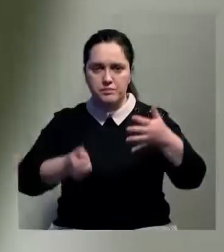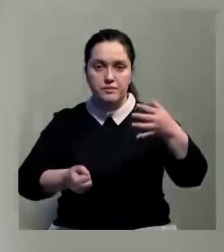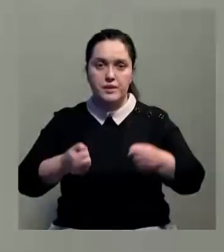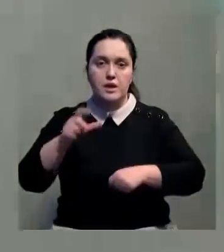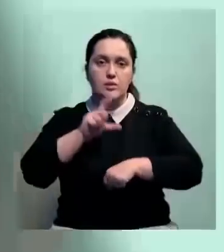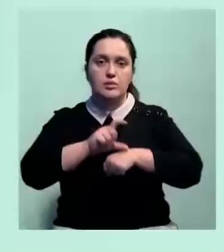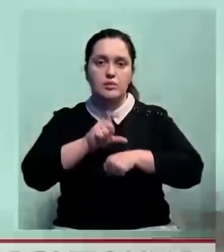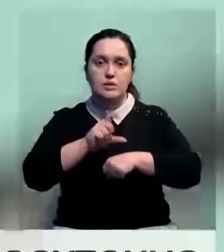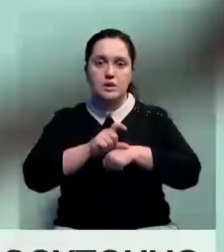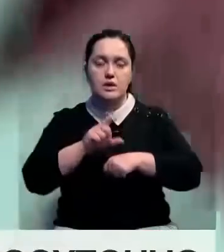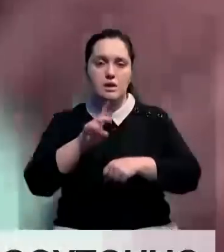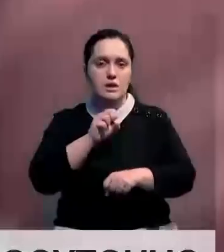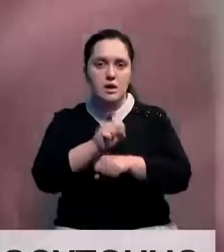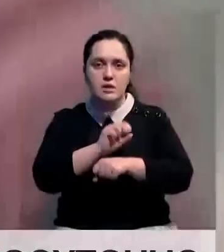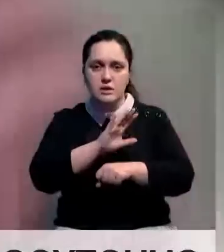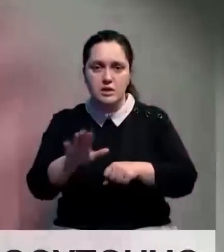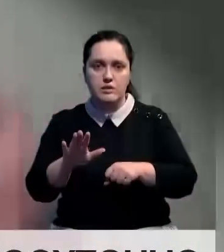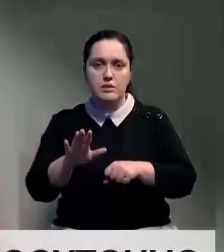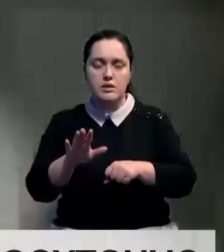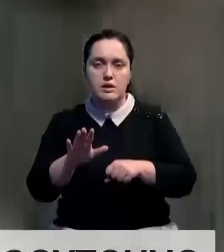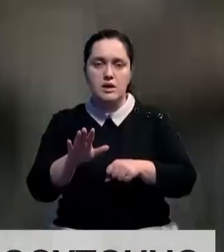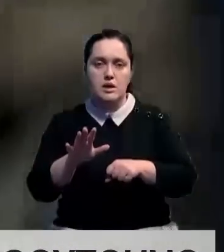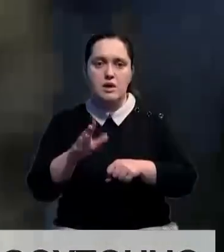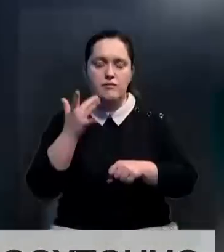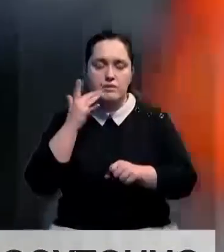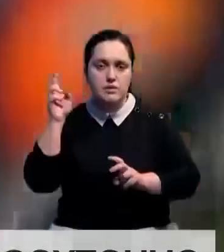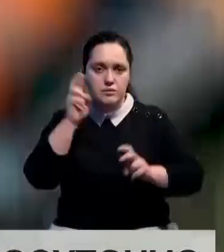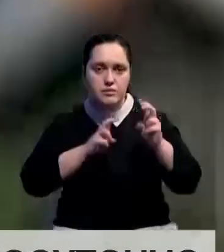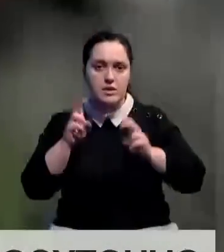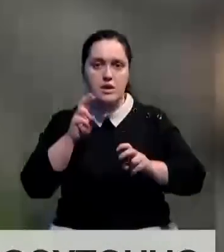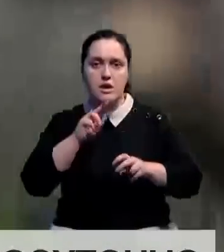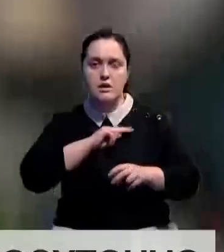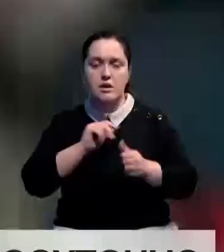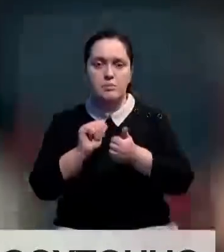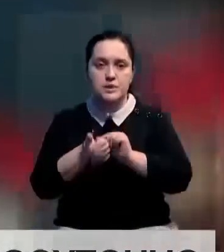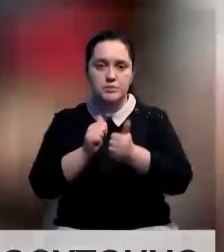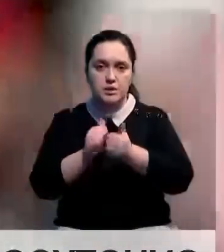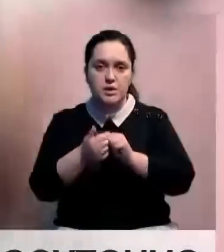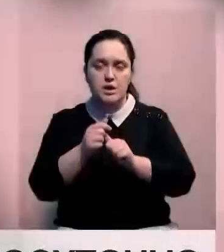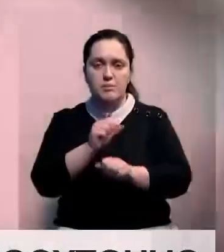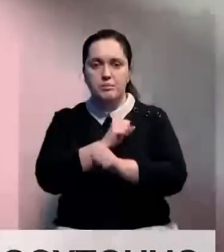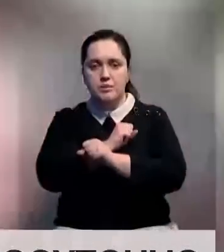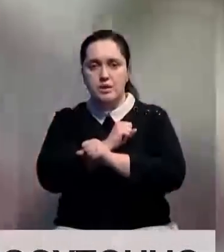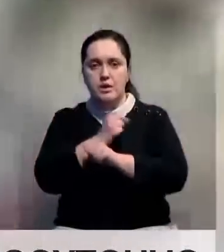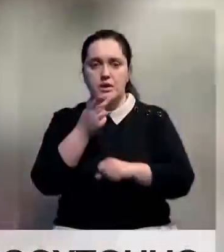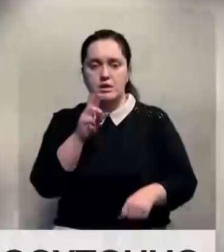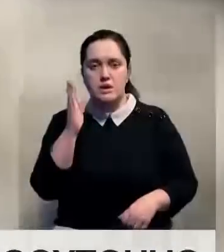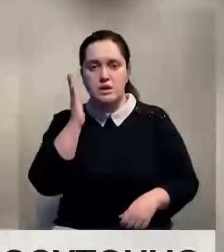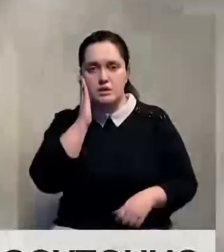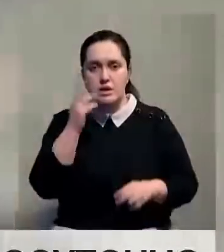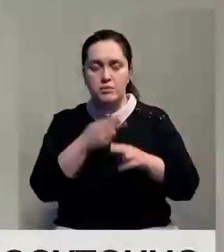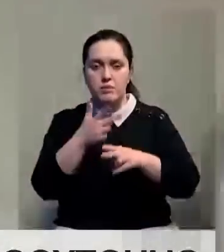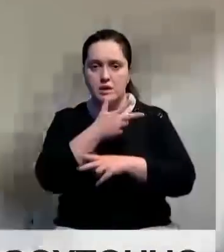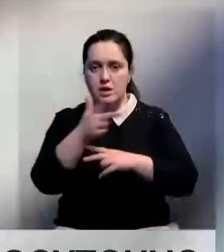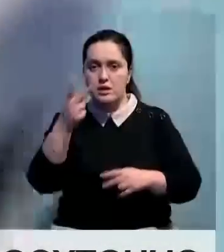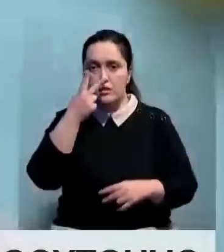завалы в Турции. И не останавливают поиск людей ни на минуту. Работают по сменам с перерывом на короткий отдых